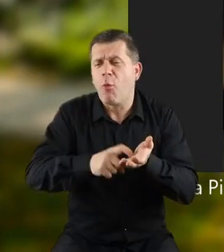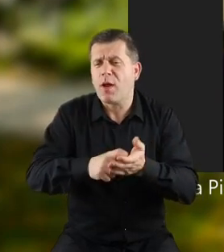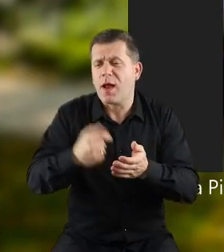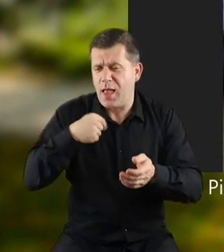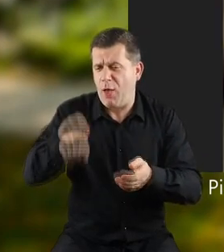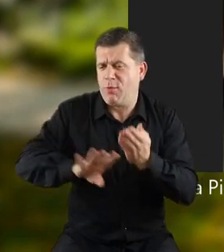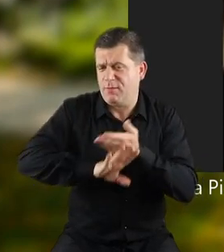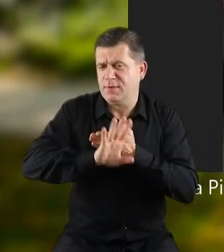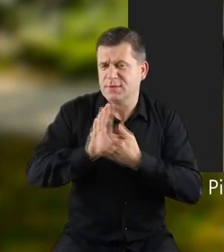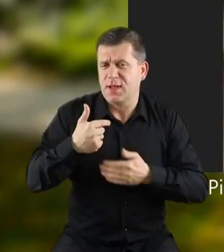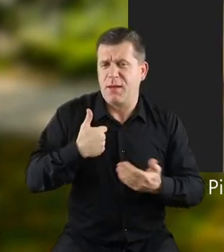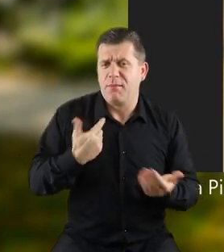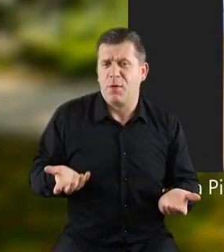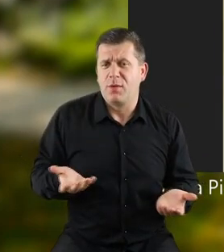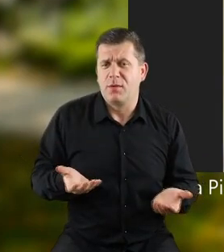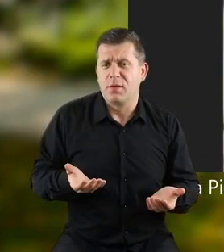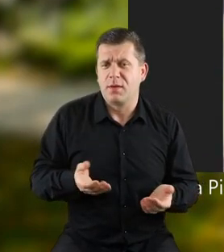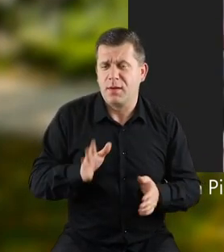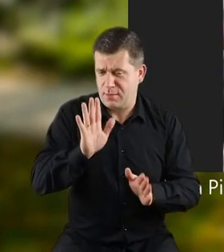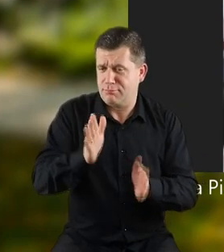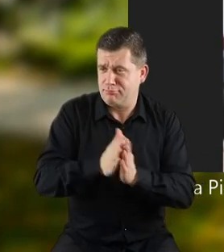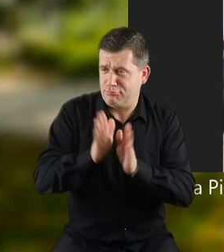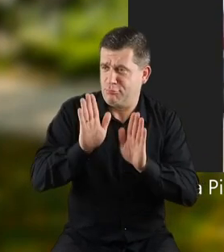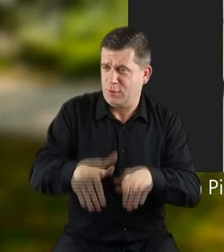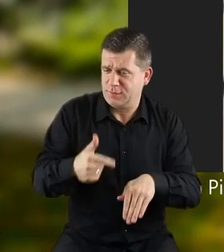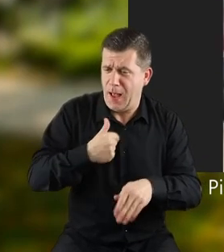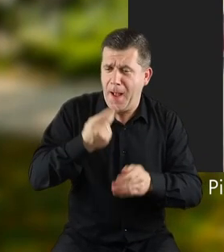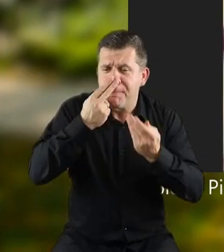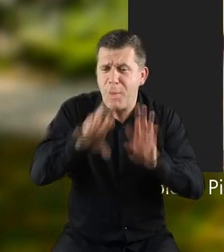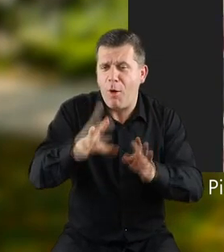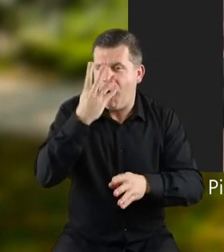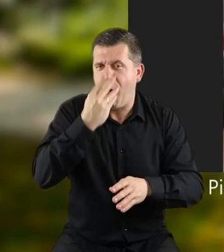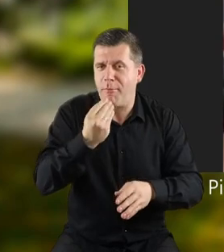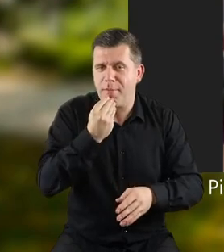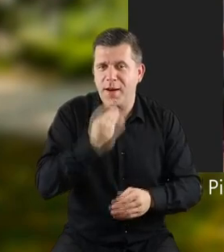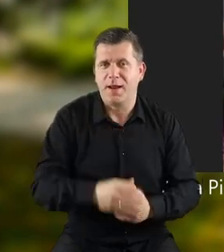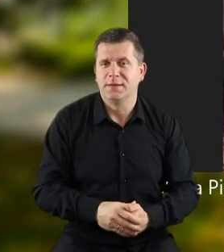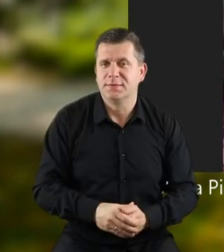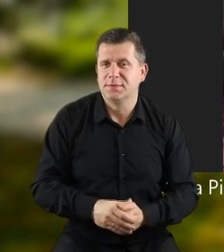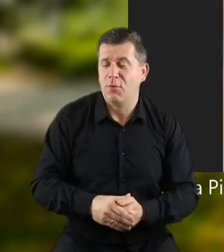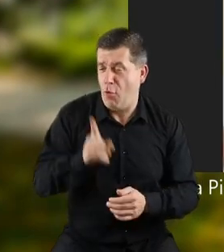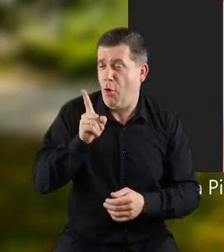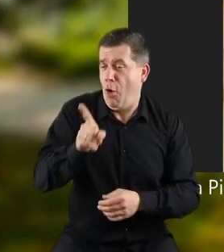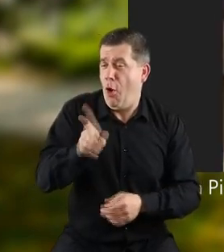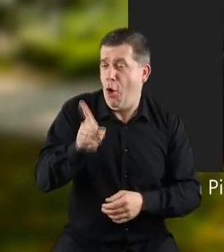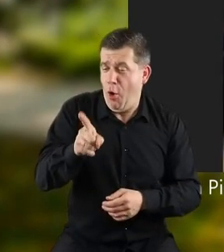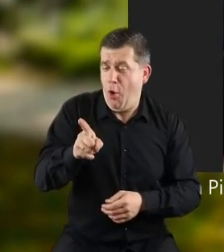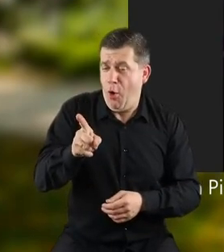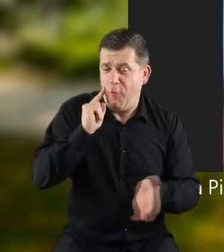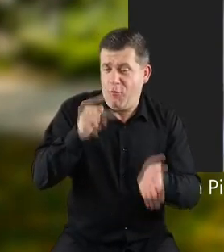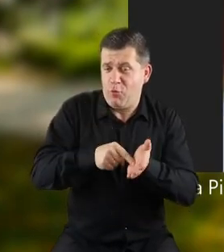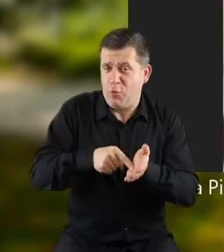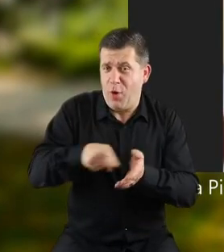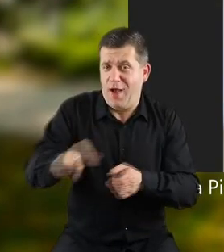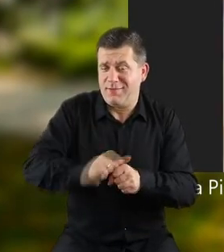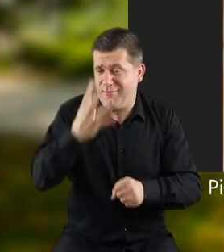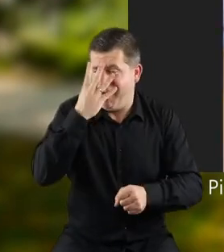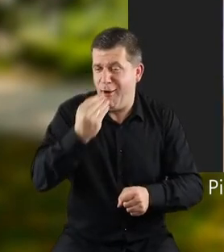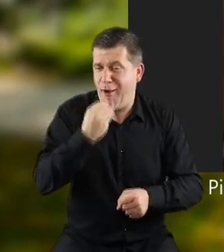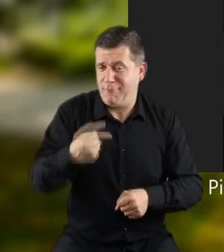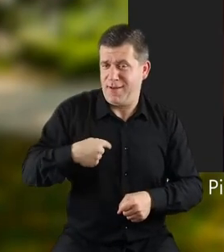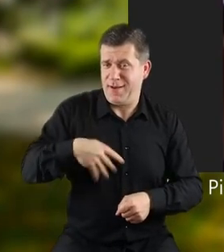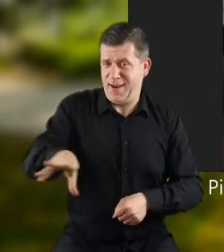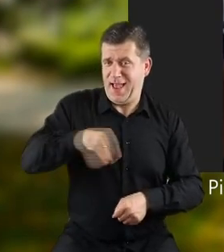ja tu występuję. Pozwól kochanie, że jeszcze pokażemy ilustrację. O, o, to są właśnie takie